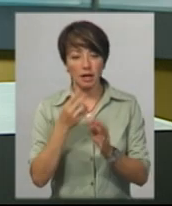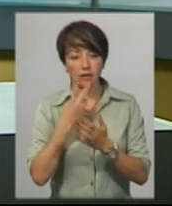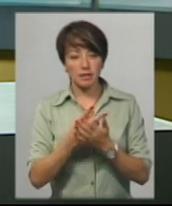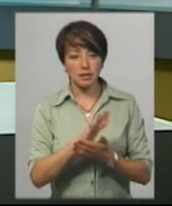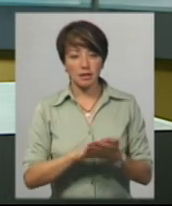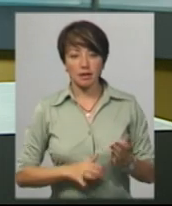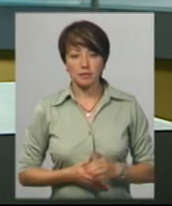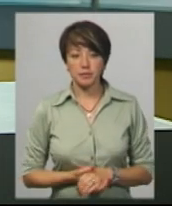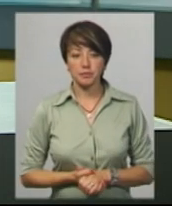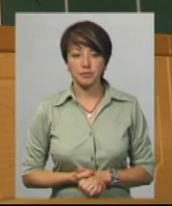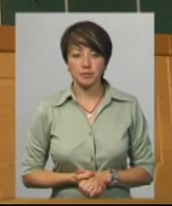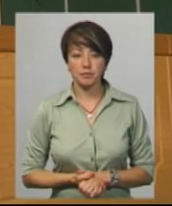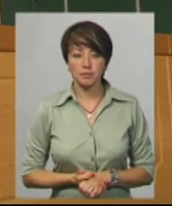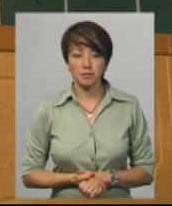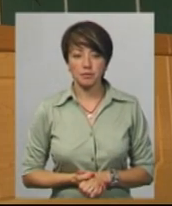сюжеті.